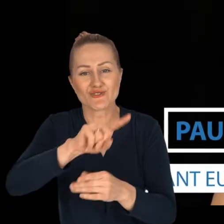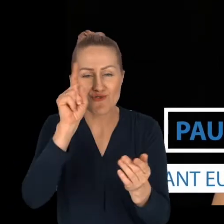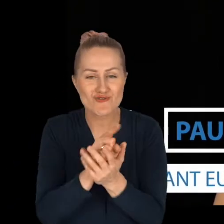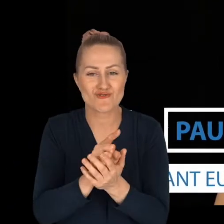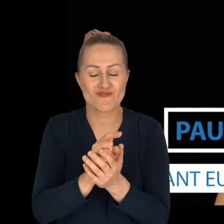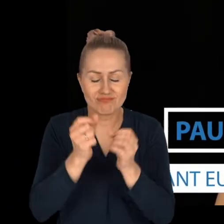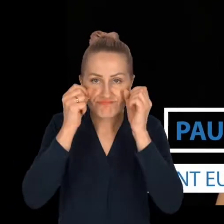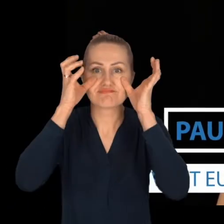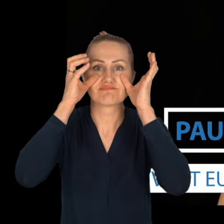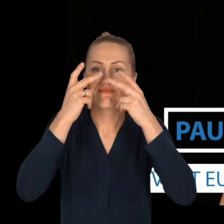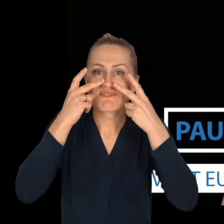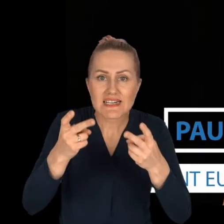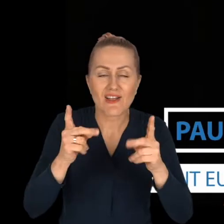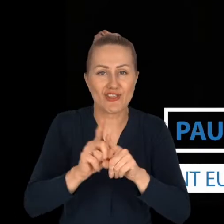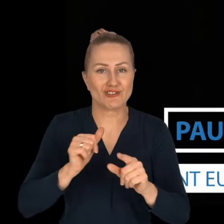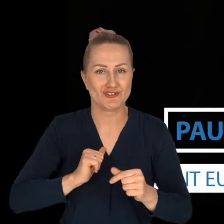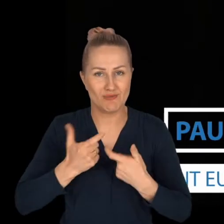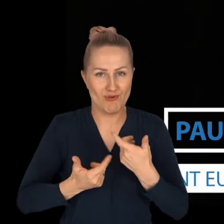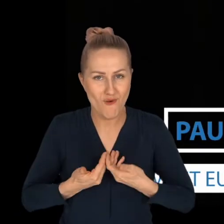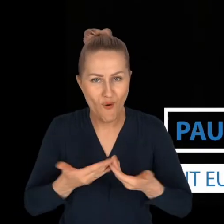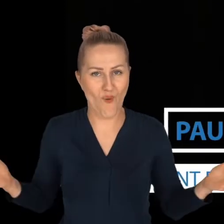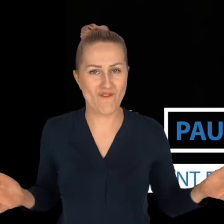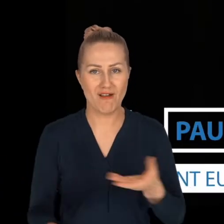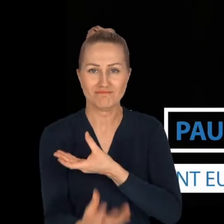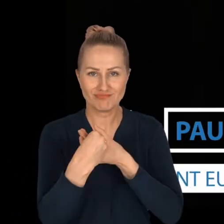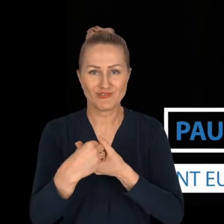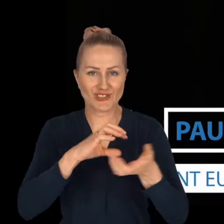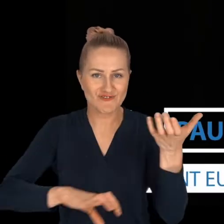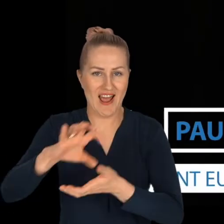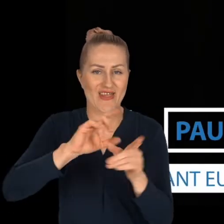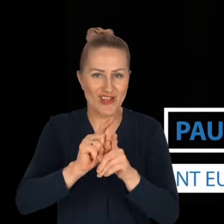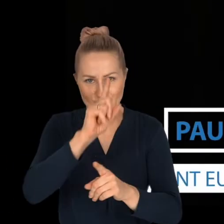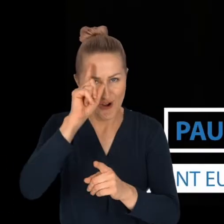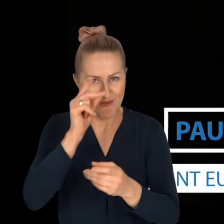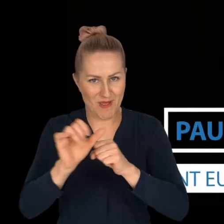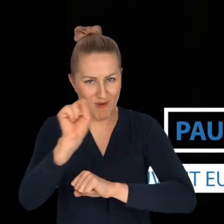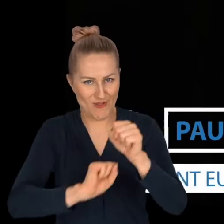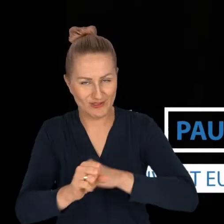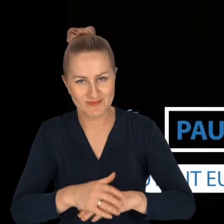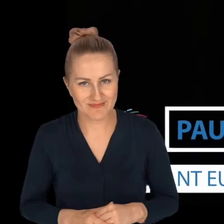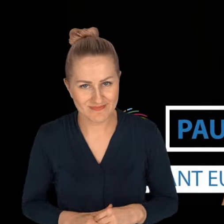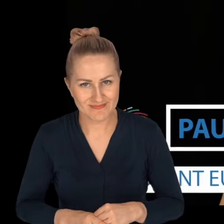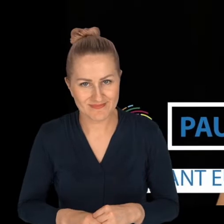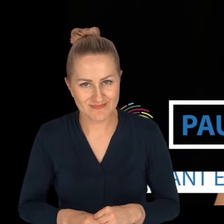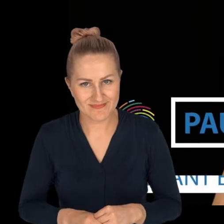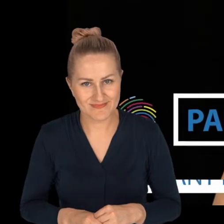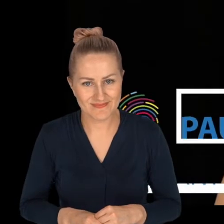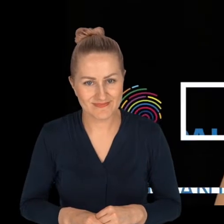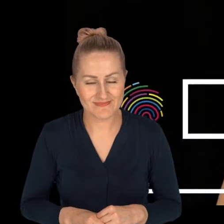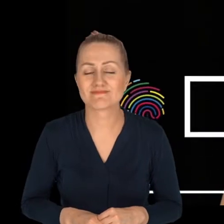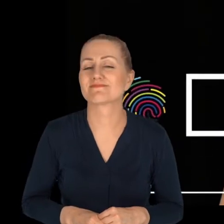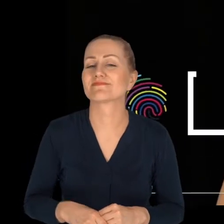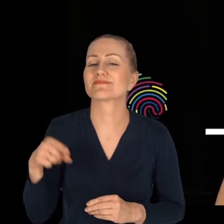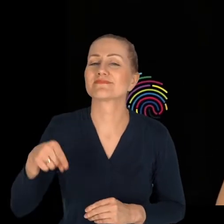mogła otworzyć oczy i siebie na świat i na osoby z niepełnosprawnością. Jeśli chodzi o